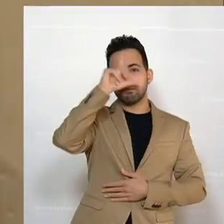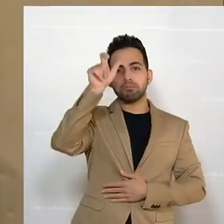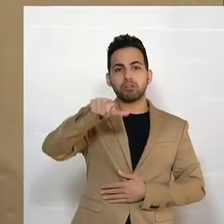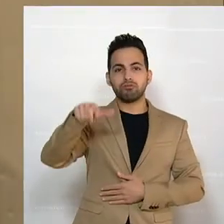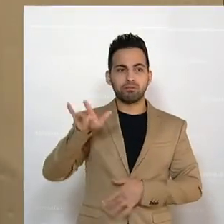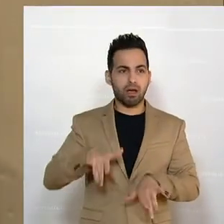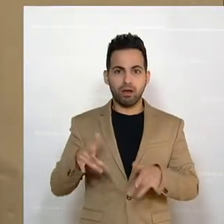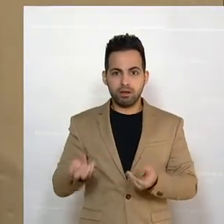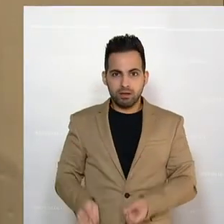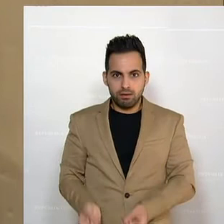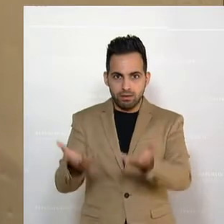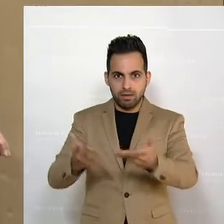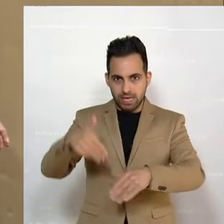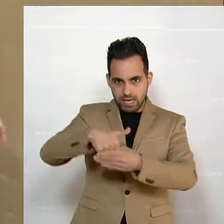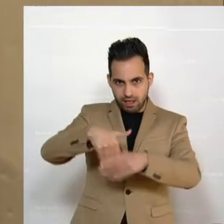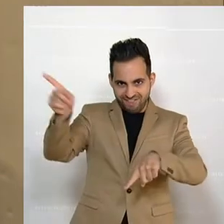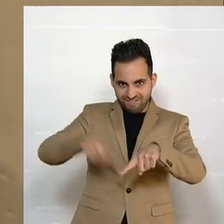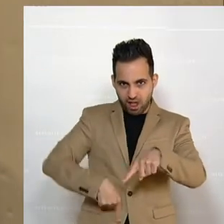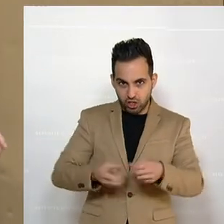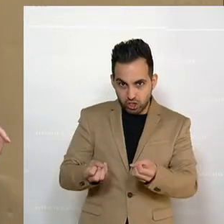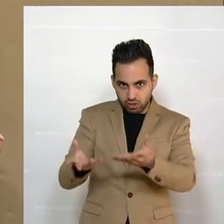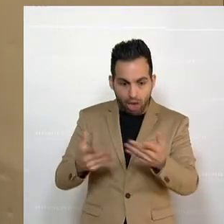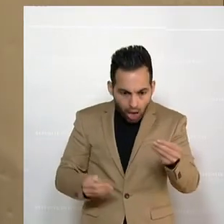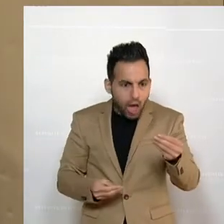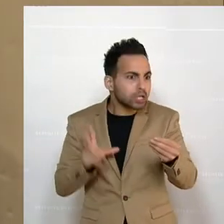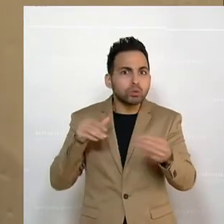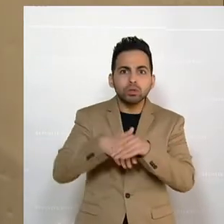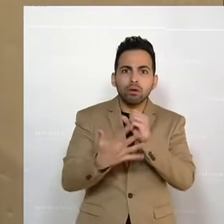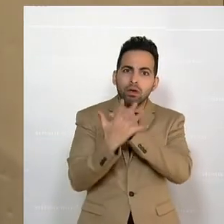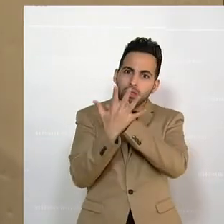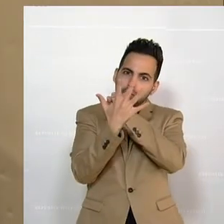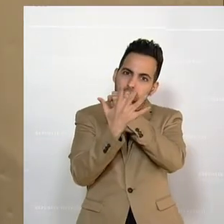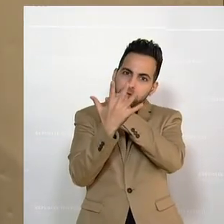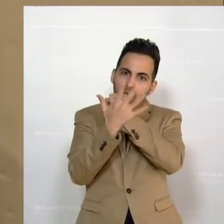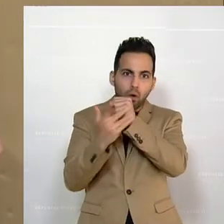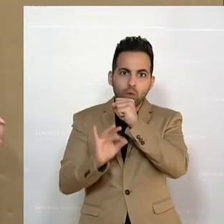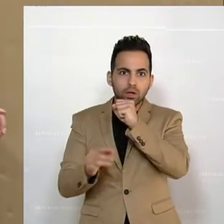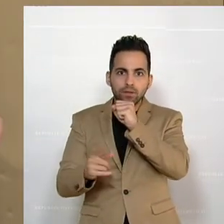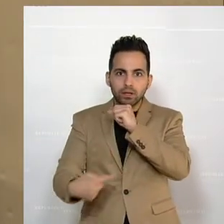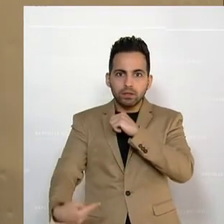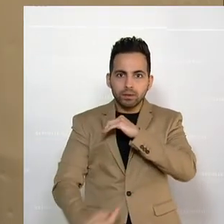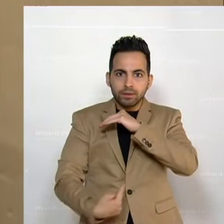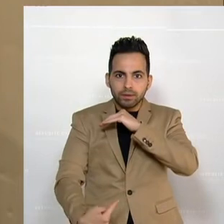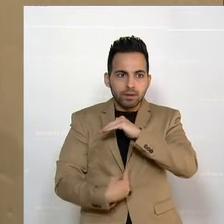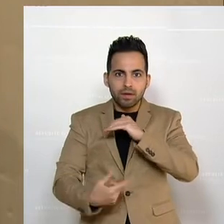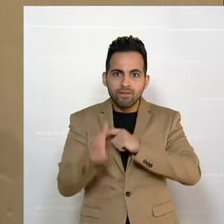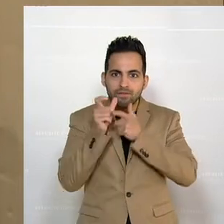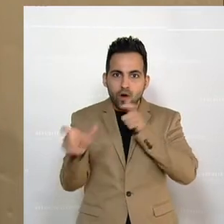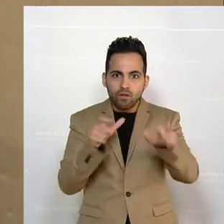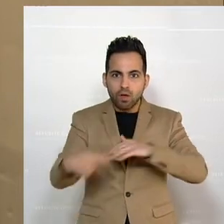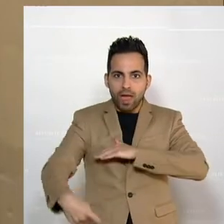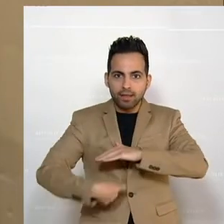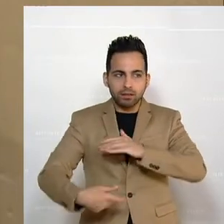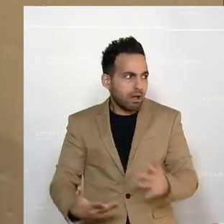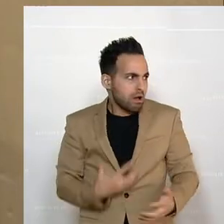Falschinformationen gefüttert werden, wenn Menschen mit Falschinformationen aufgehetzt werden. Was ich nicht akzeptieren kann, sind